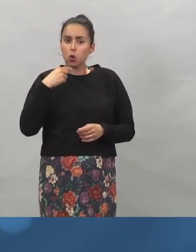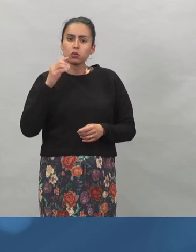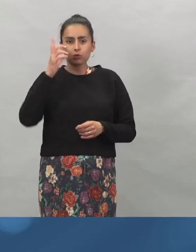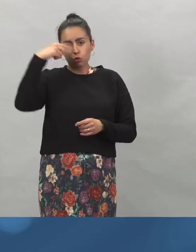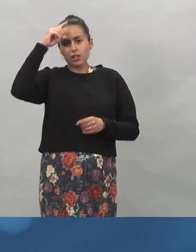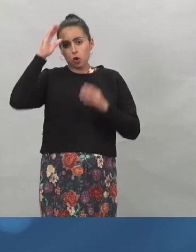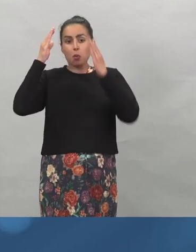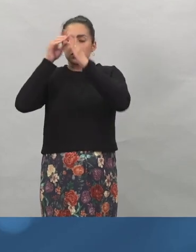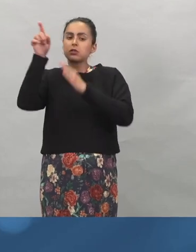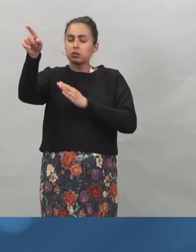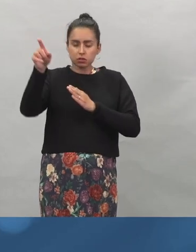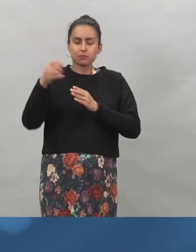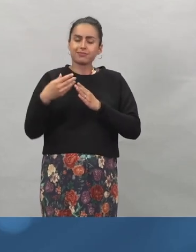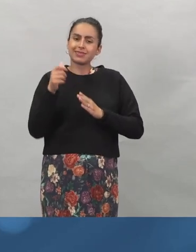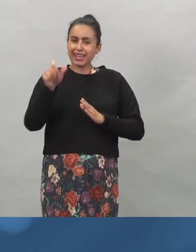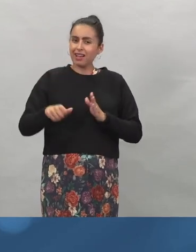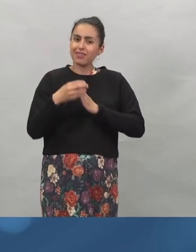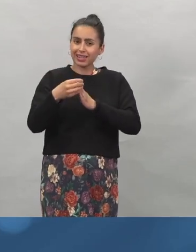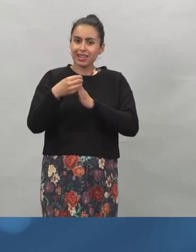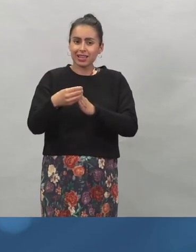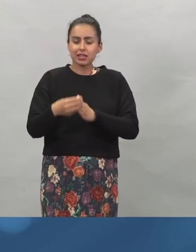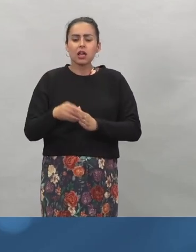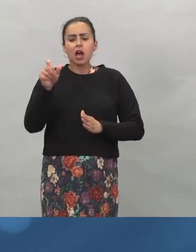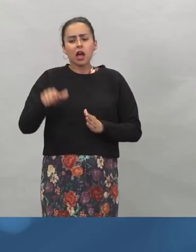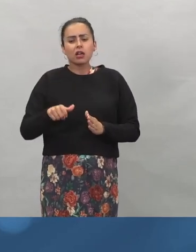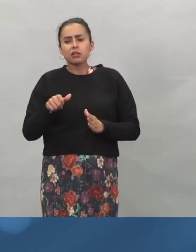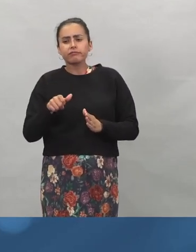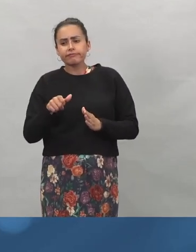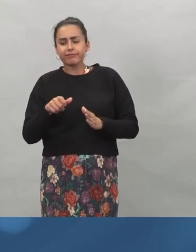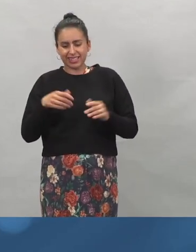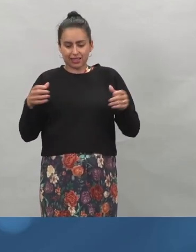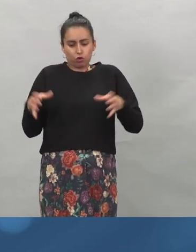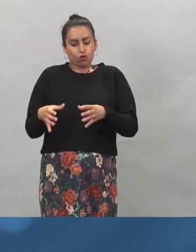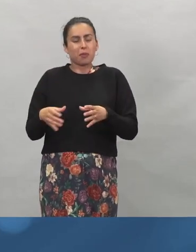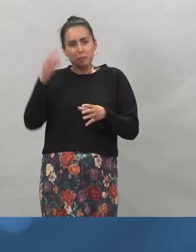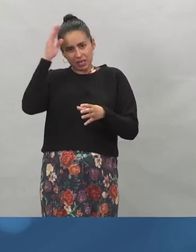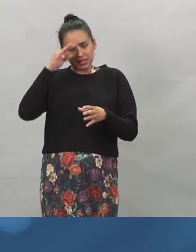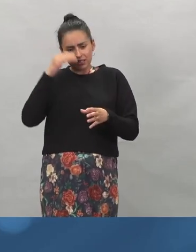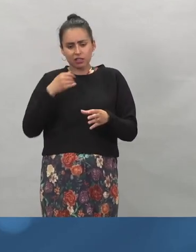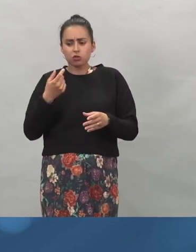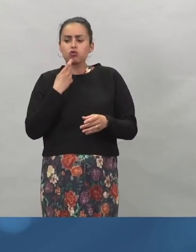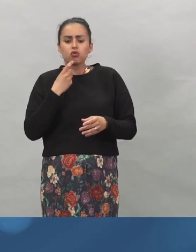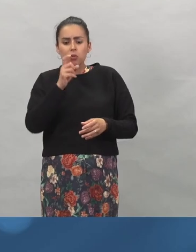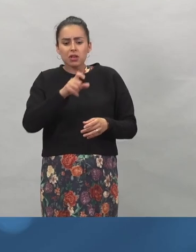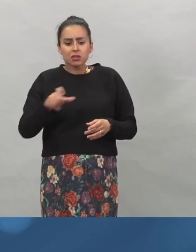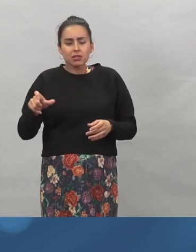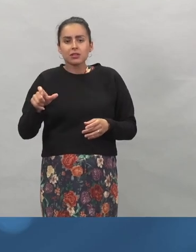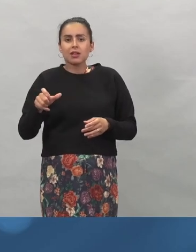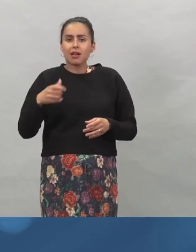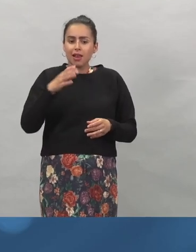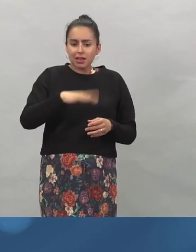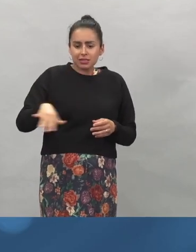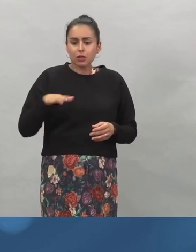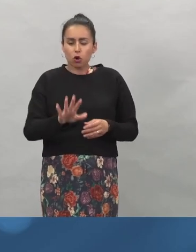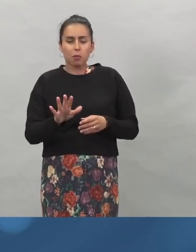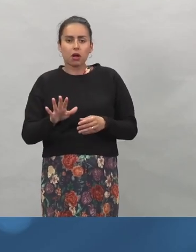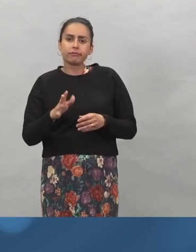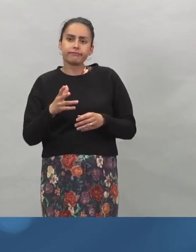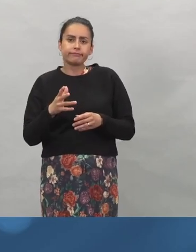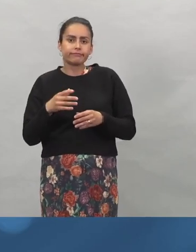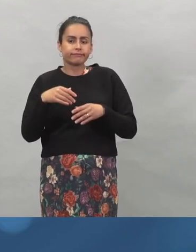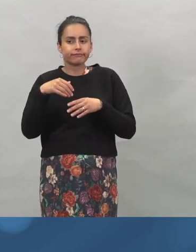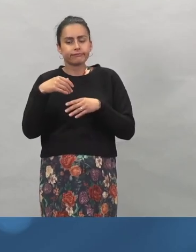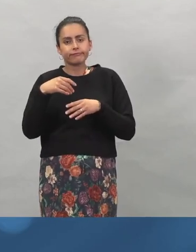Se nimenomaan kysyy tällä hetkellä, että mikä on suomalaisten lasten koronatautitaakka, onko erilaisia